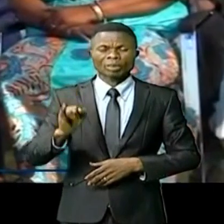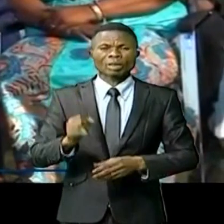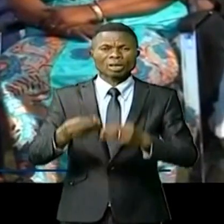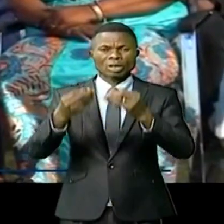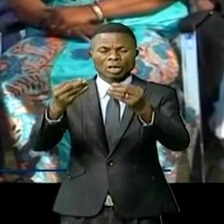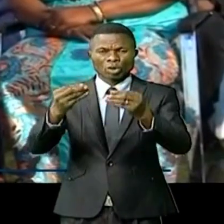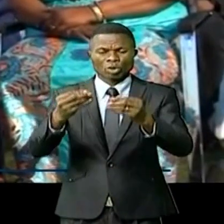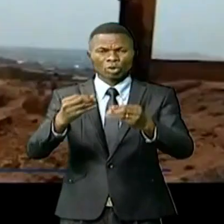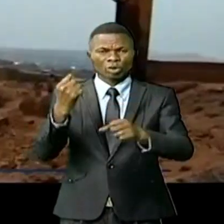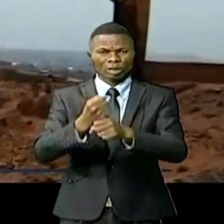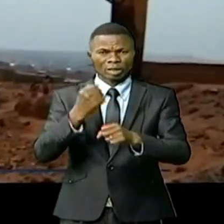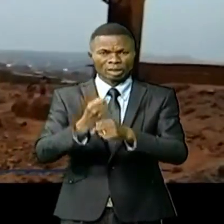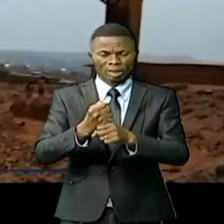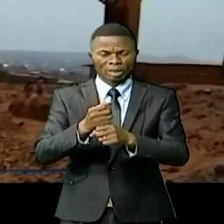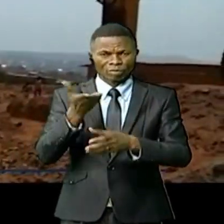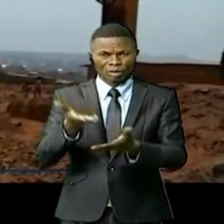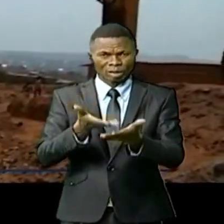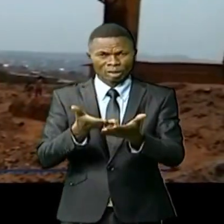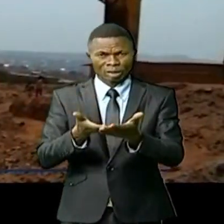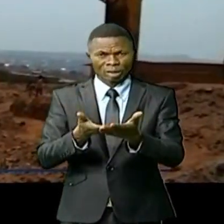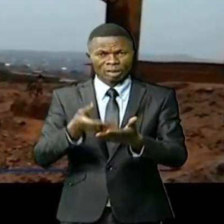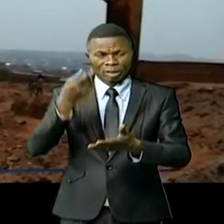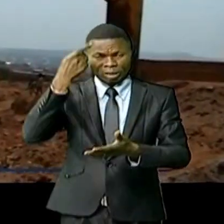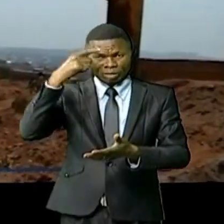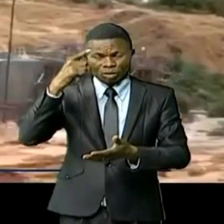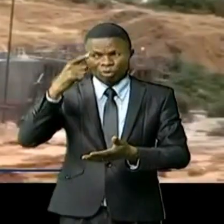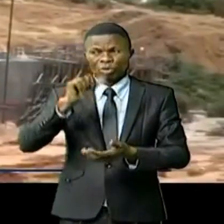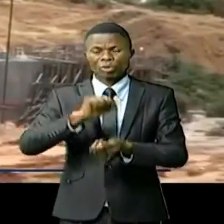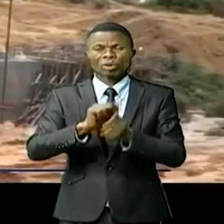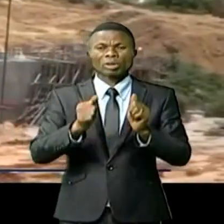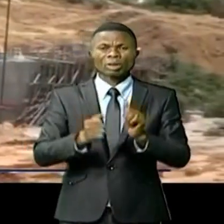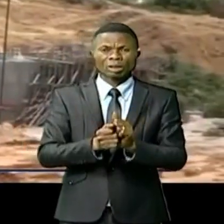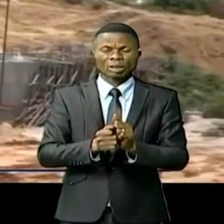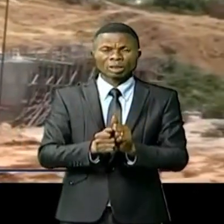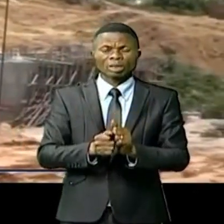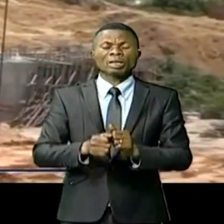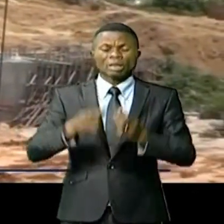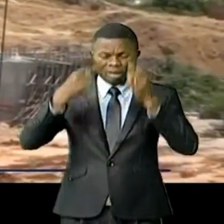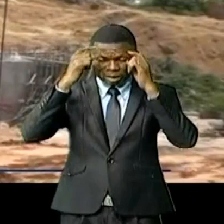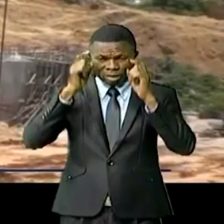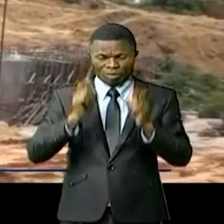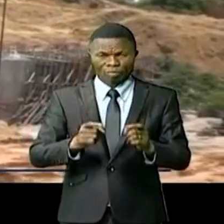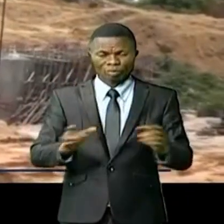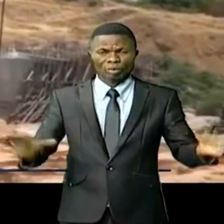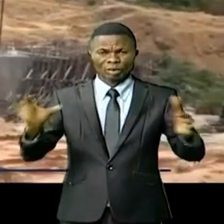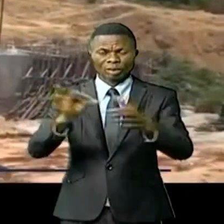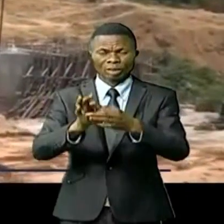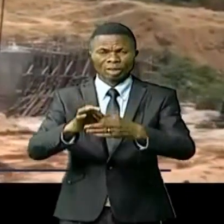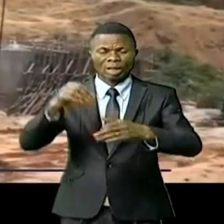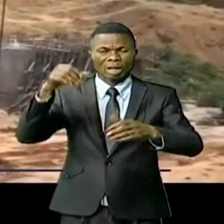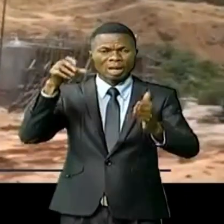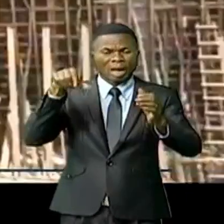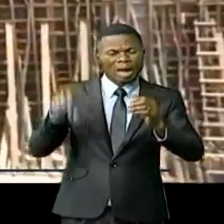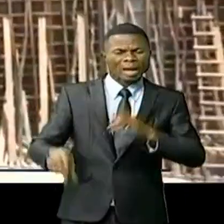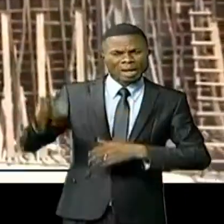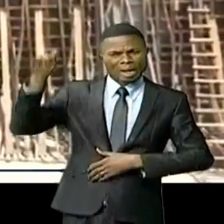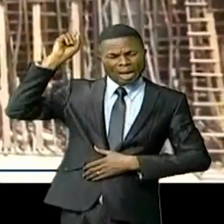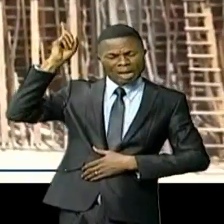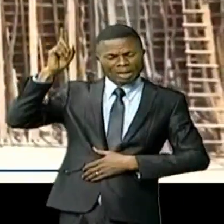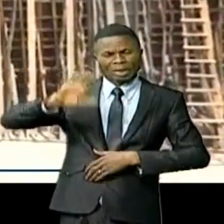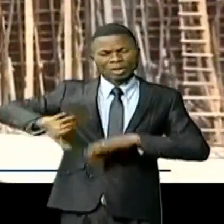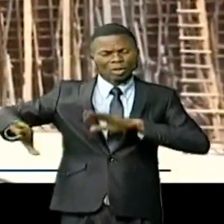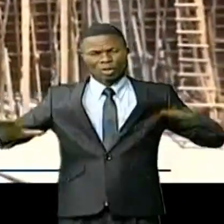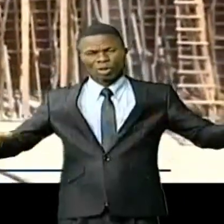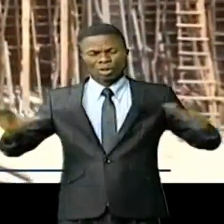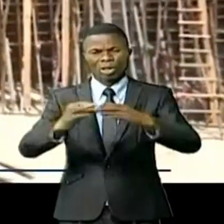curseur dans les quartiers périphériques de la ville. Dans cette vision, Fifi Masuka a décidé de relier les quartiers latins au quartier jolicite grâce